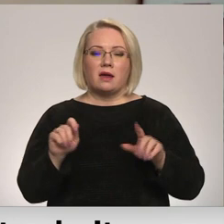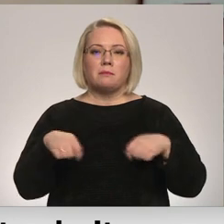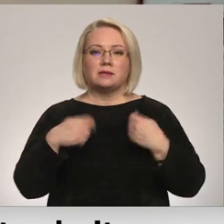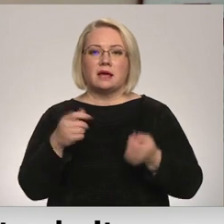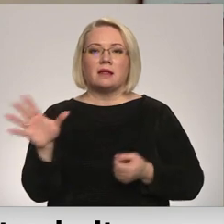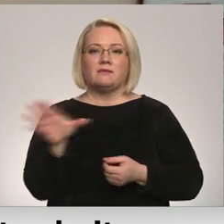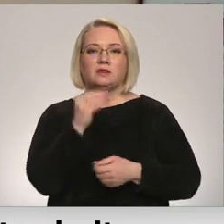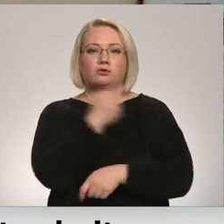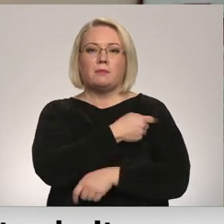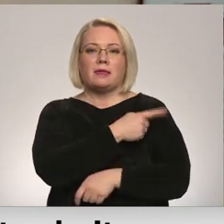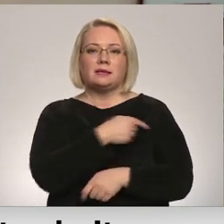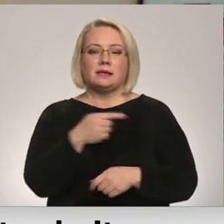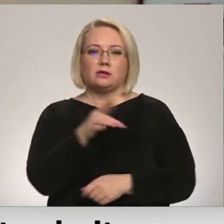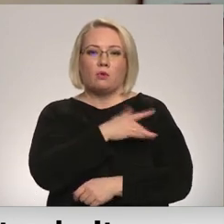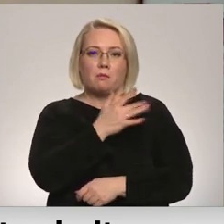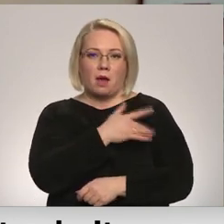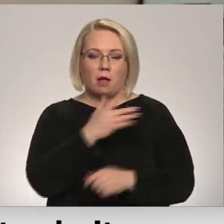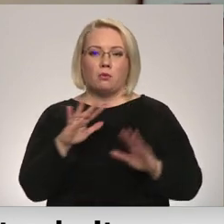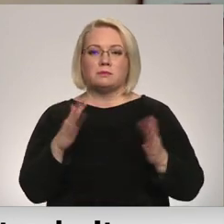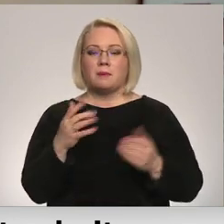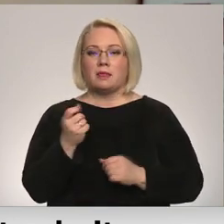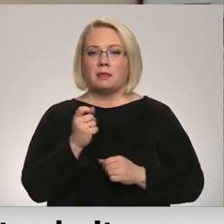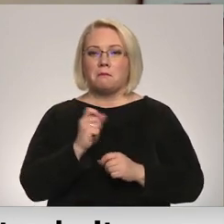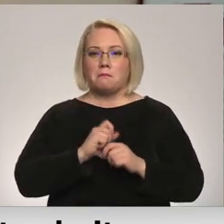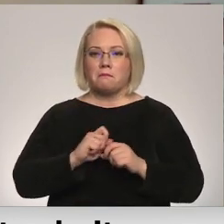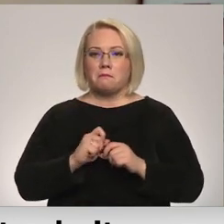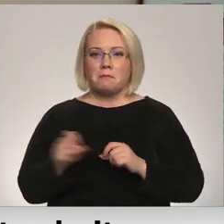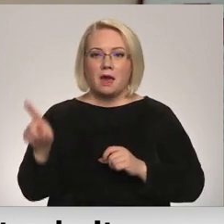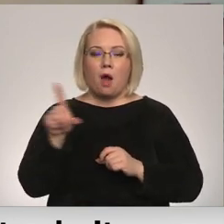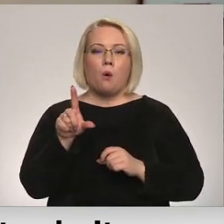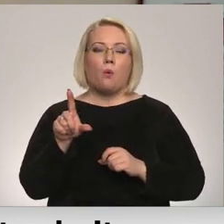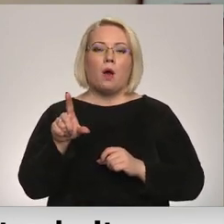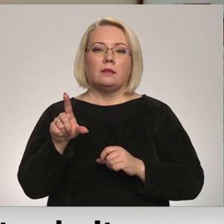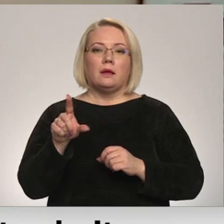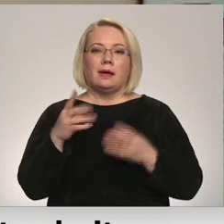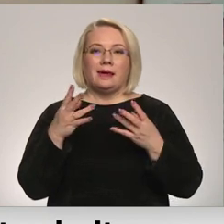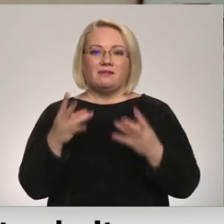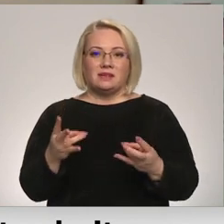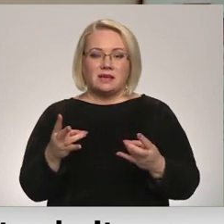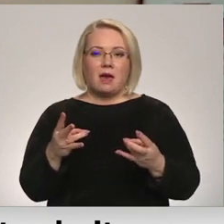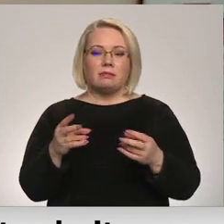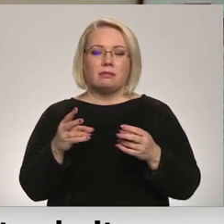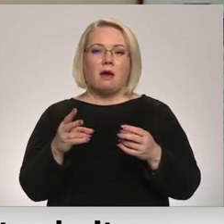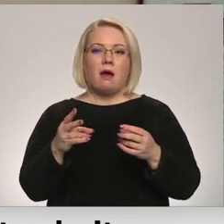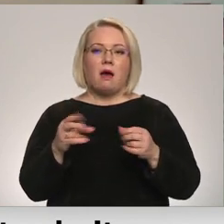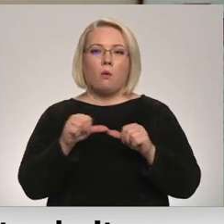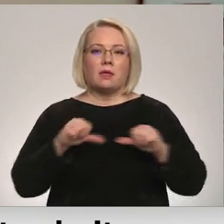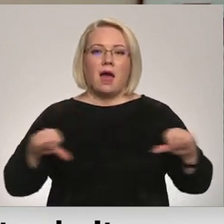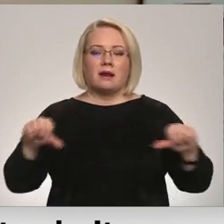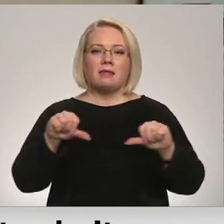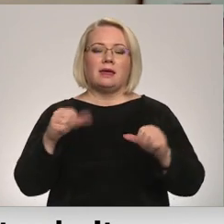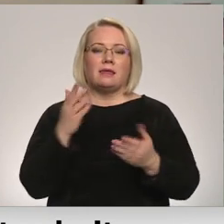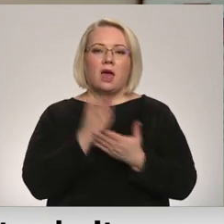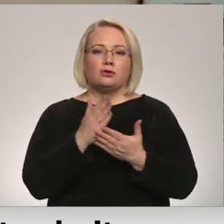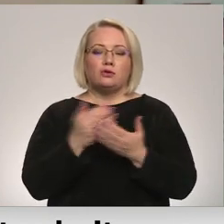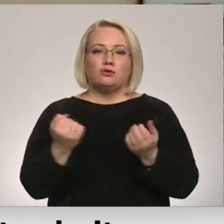pakalpojums, bet pieaugot inficētā un karantīnu aizsaušu darbnieku